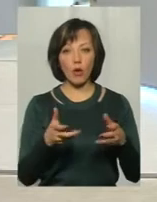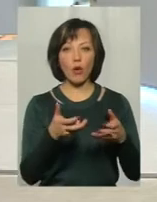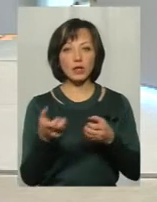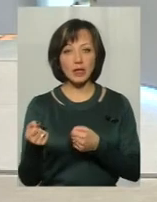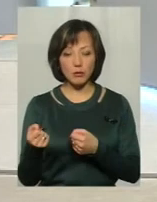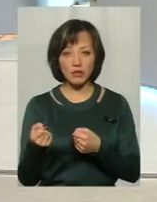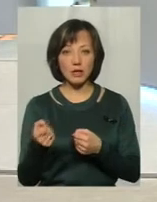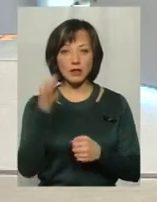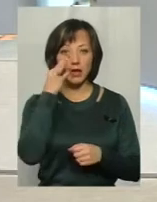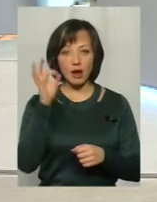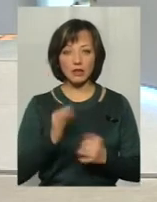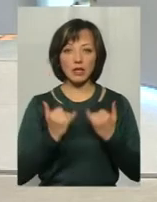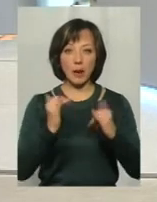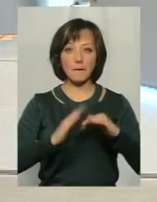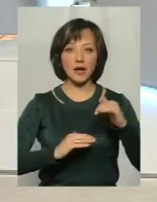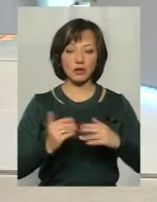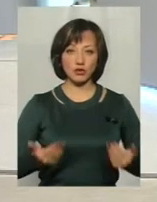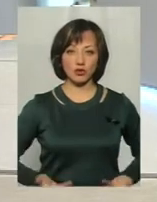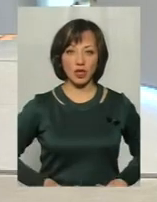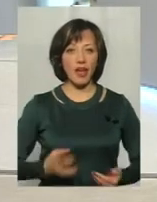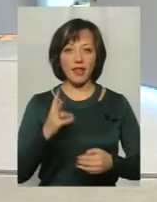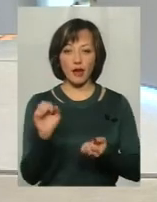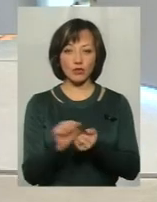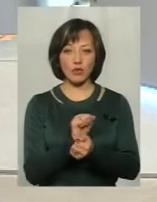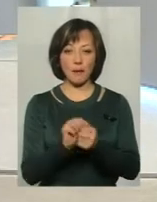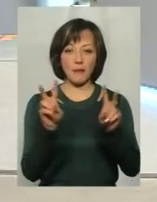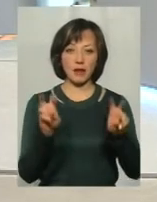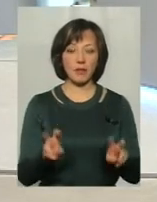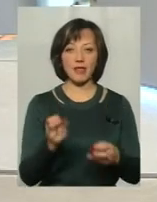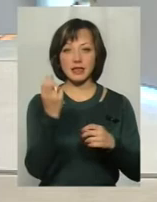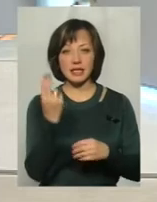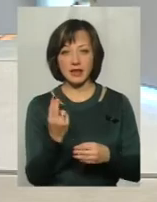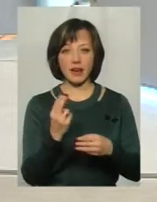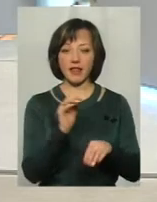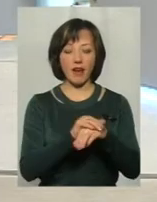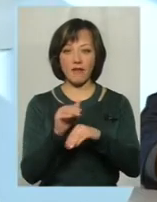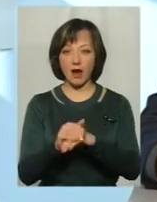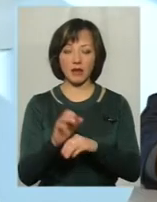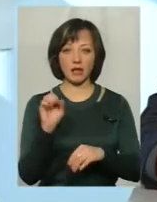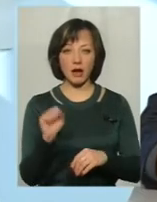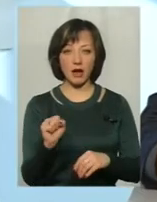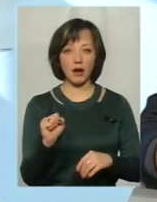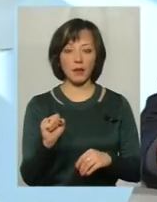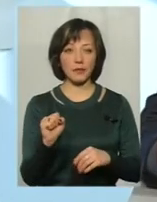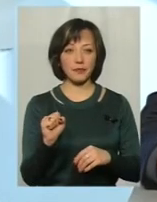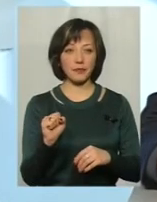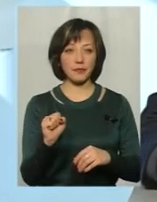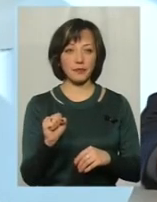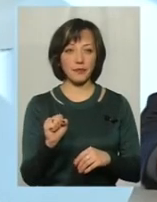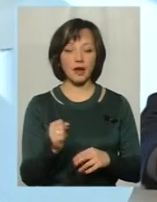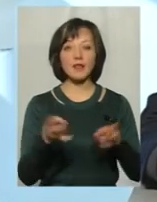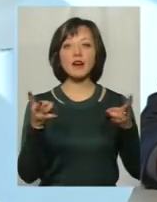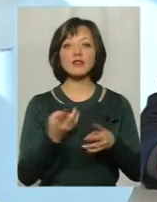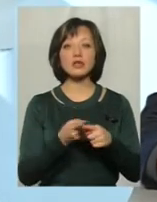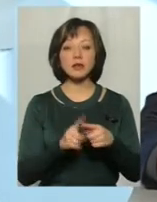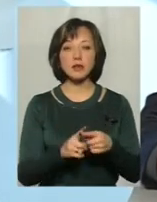отримувати навички для практичного життя. Не сухі предмети, не цифри, не факти. А навіщо